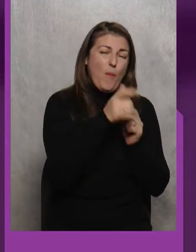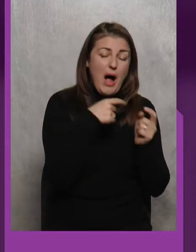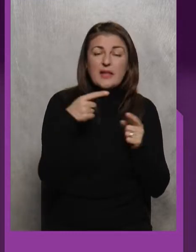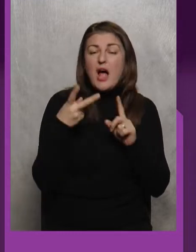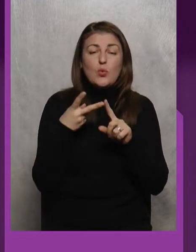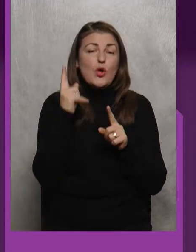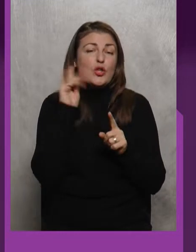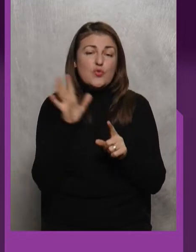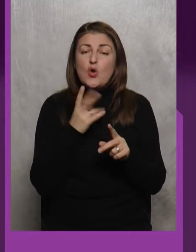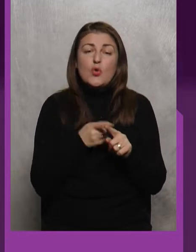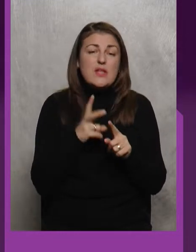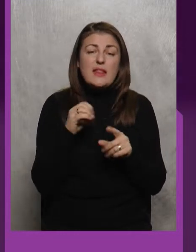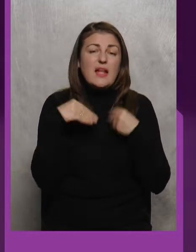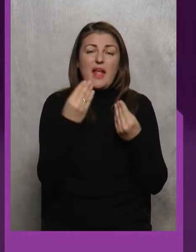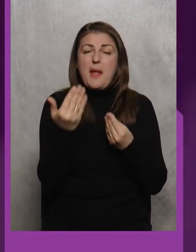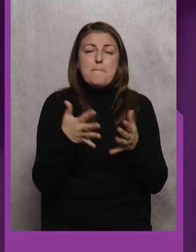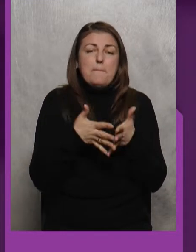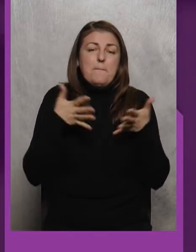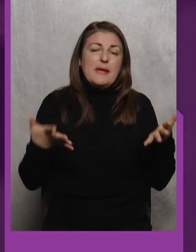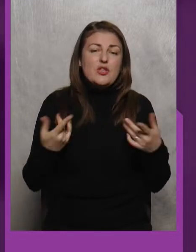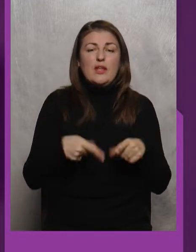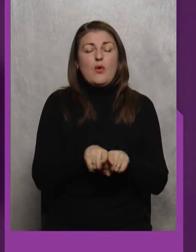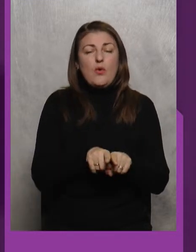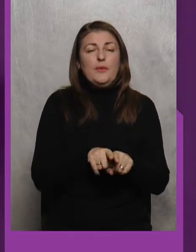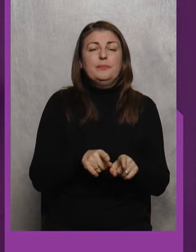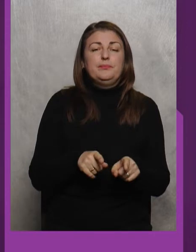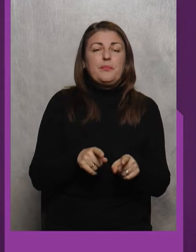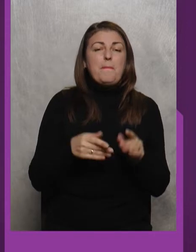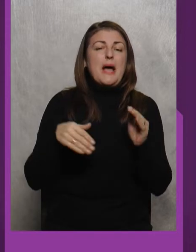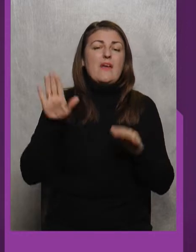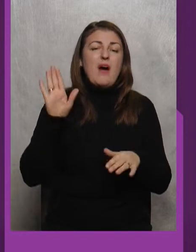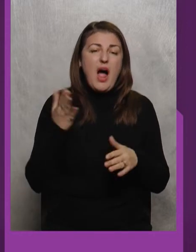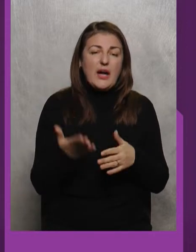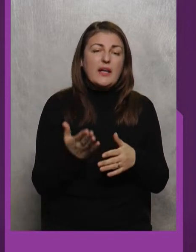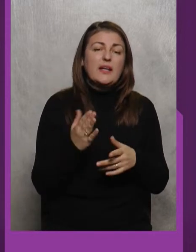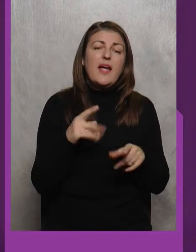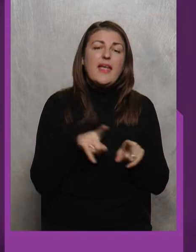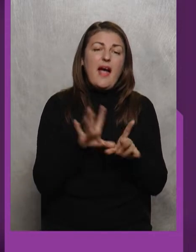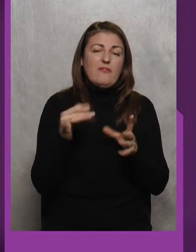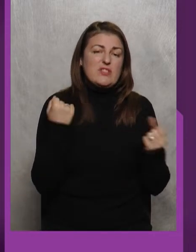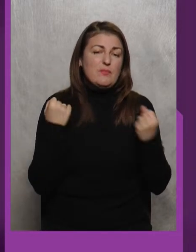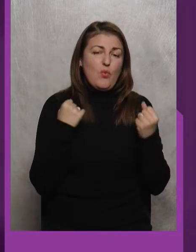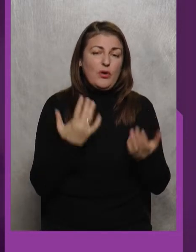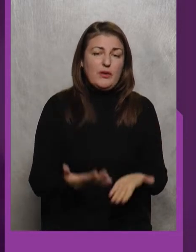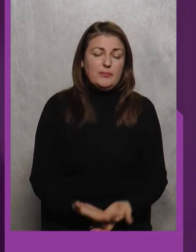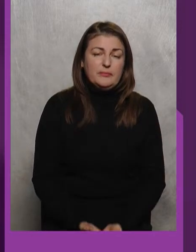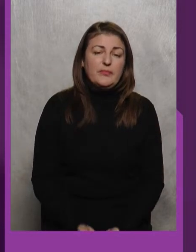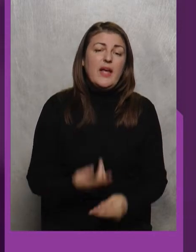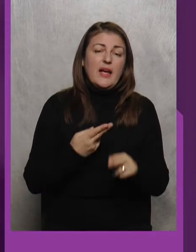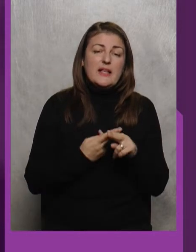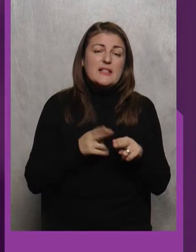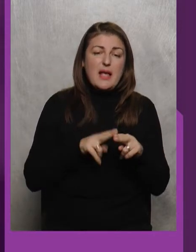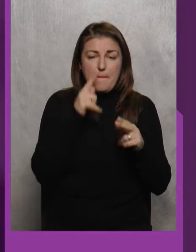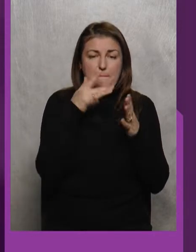не чує То не дає їм Більшої Такої Переваги В В спорте Це